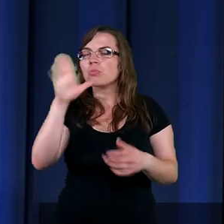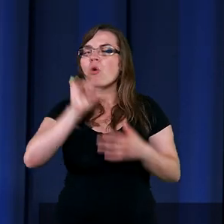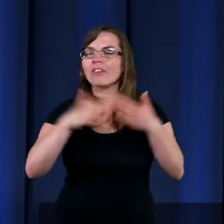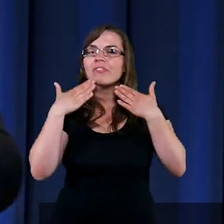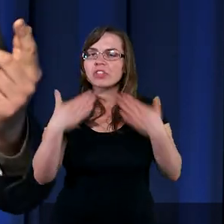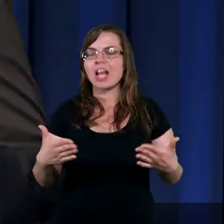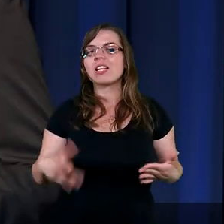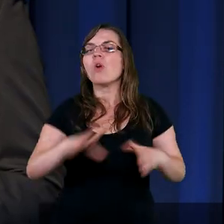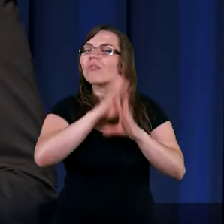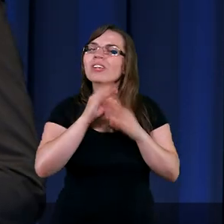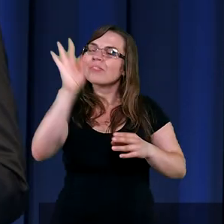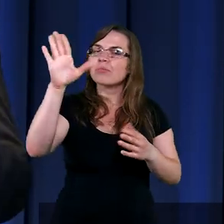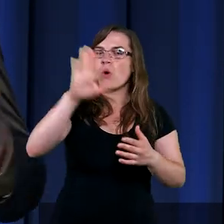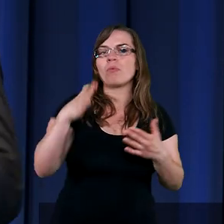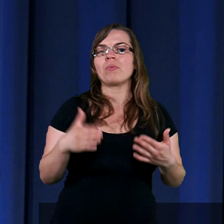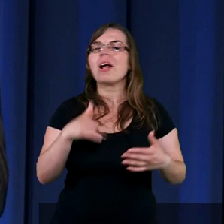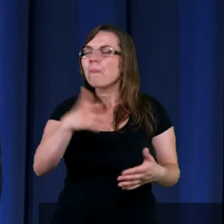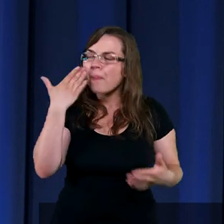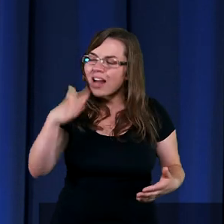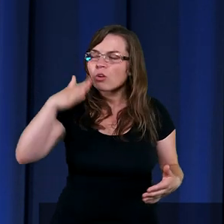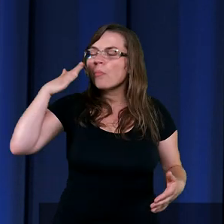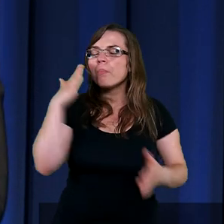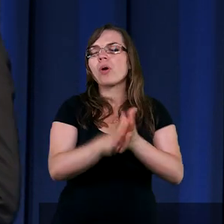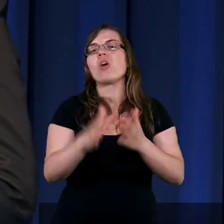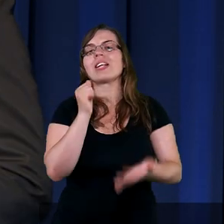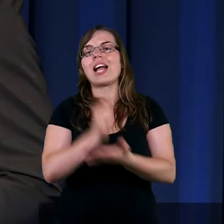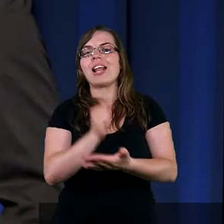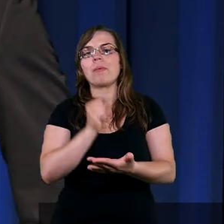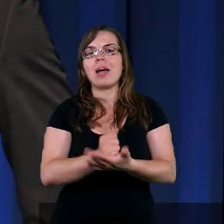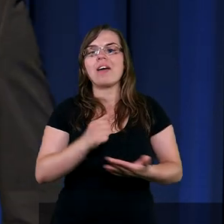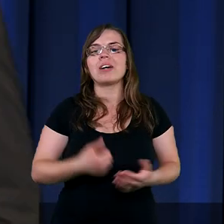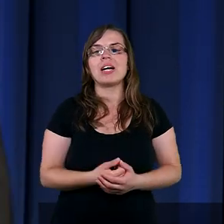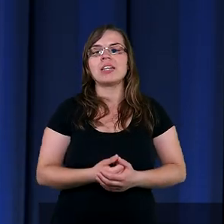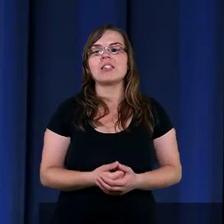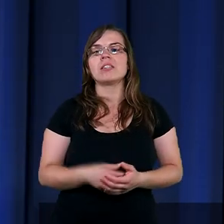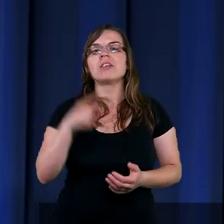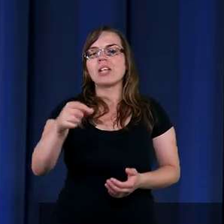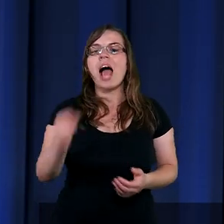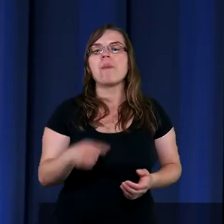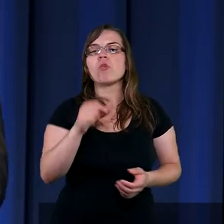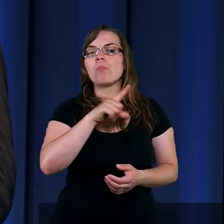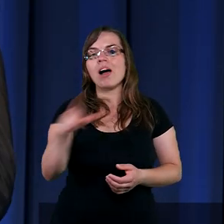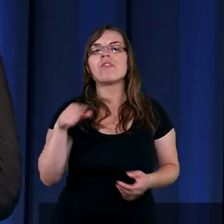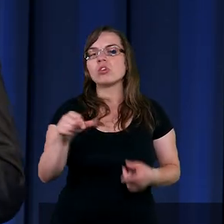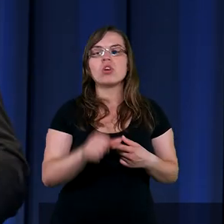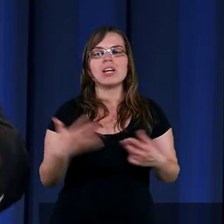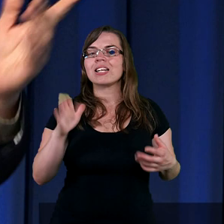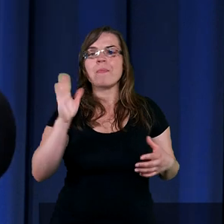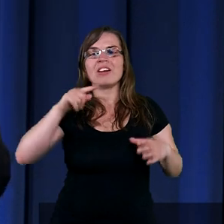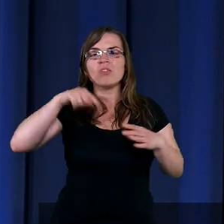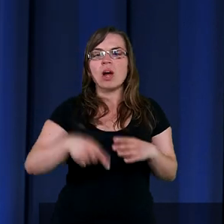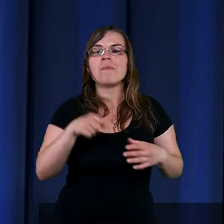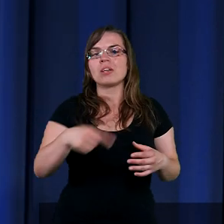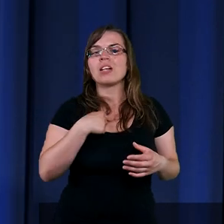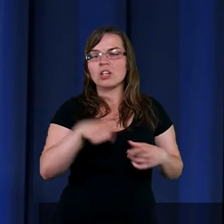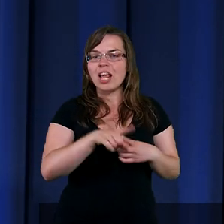nie zmienia. Prosta sprawa. Bardzo prosta zależność. I w końcu apostoł Paweł, i to jest, nie będziemy się wgłębiać,